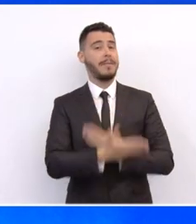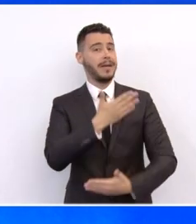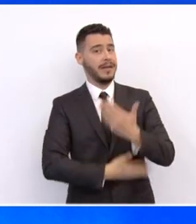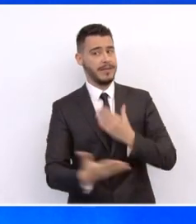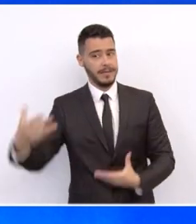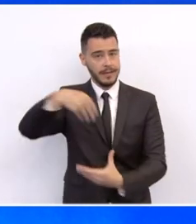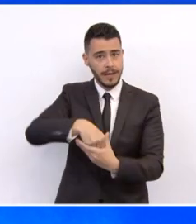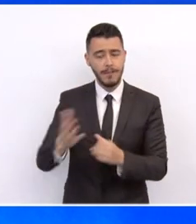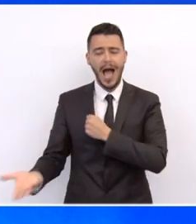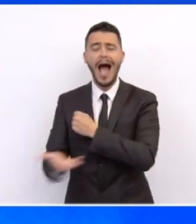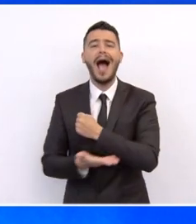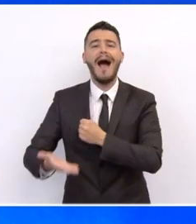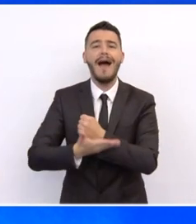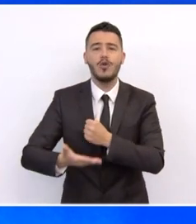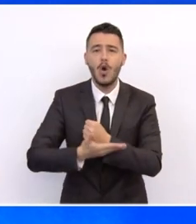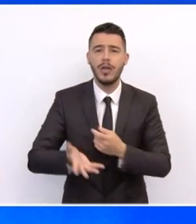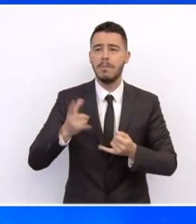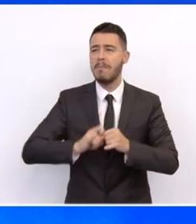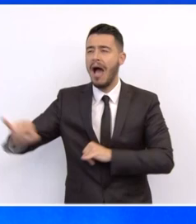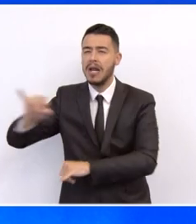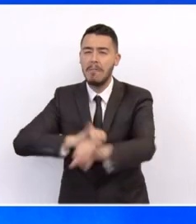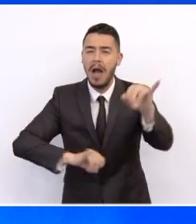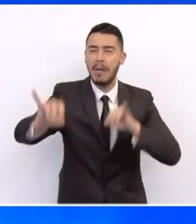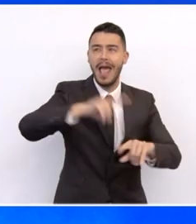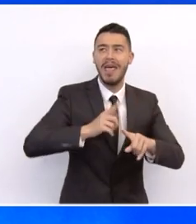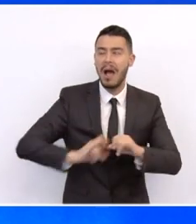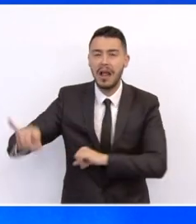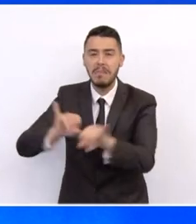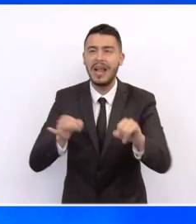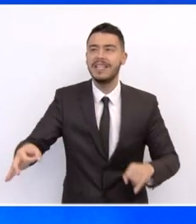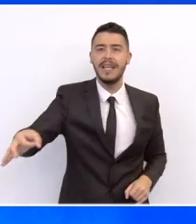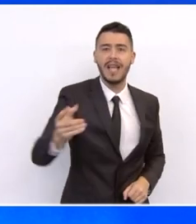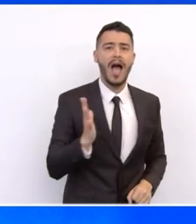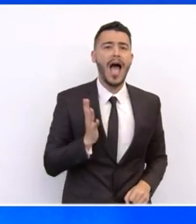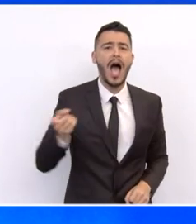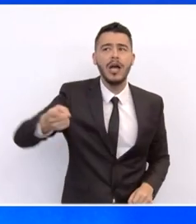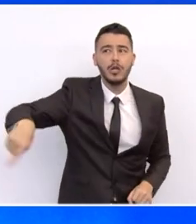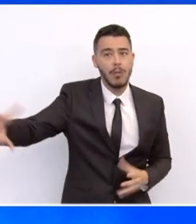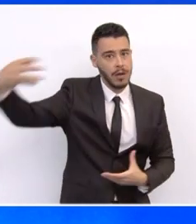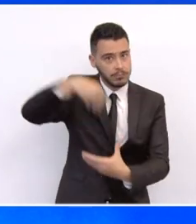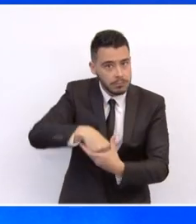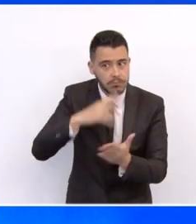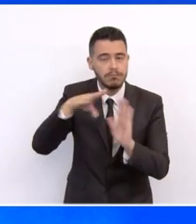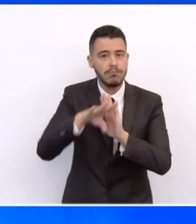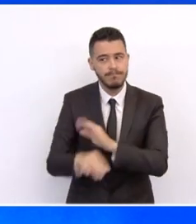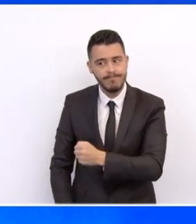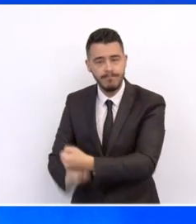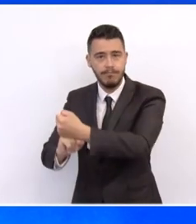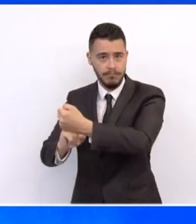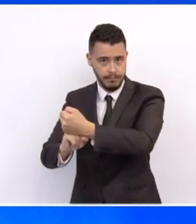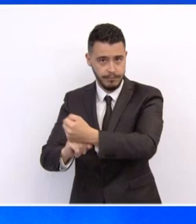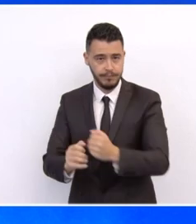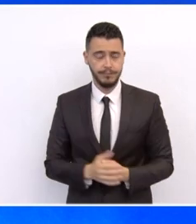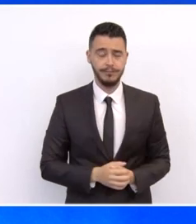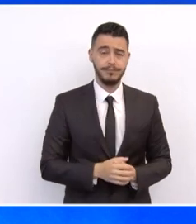αγρότες, οι κάτοικοι από μακρυσμένων περιοχών, στην περιφέρεια και τα νησιά μας, οι άνθρωποι του πολιτισμού. Κλείνοντας αυτή τη σύντομη παρουσίαση, θα